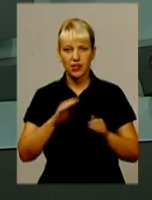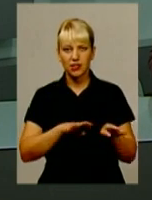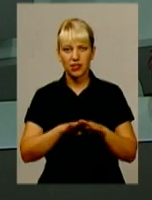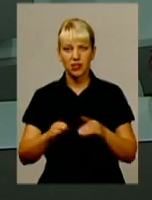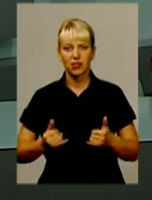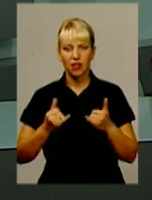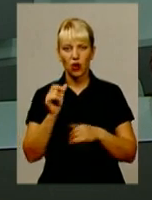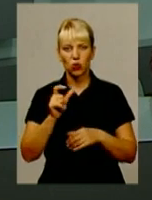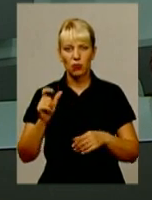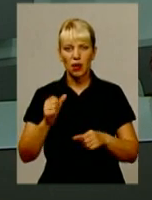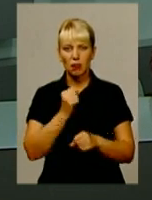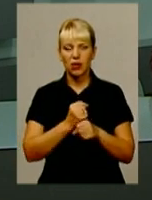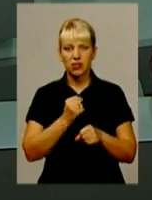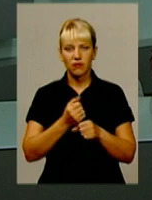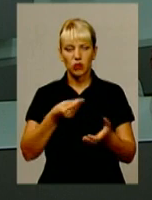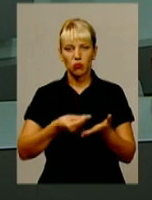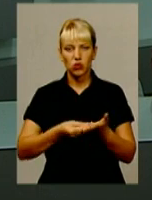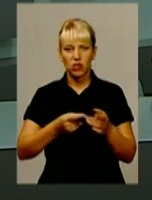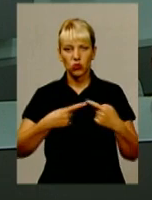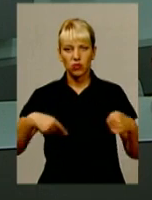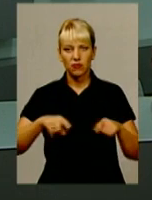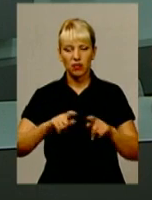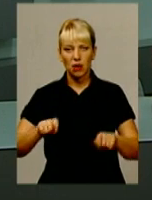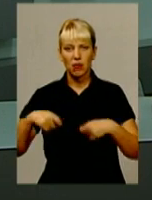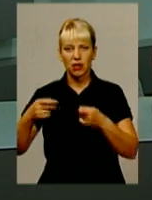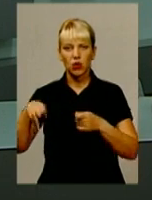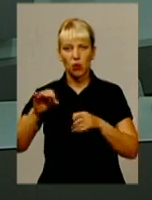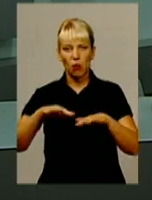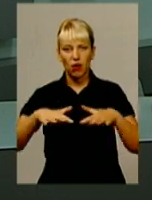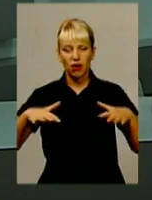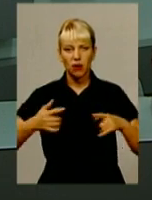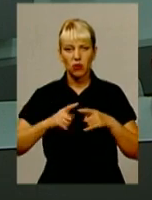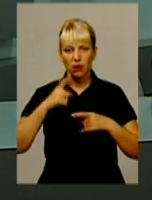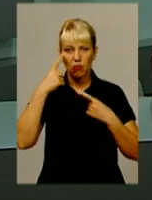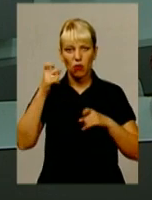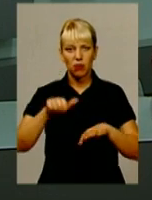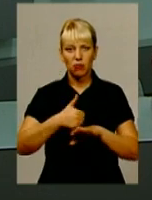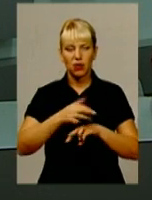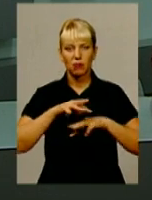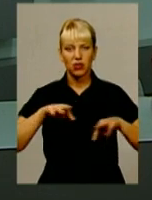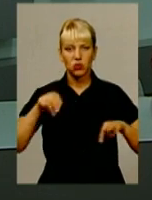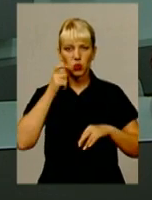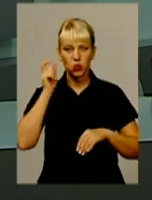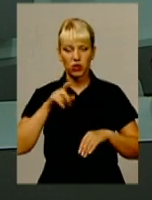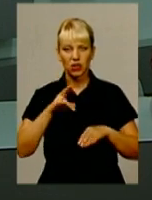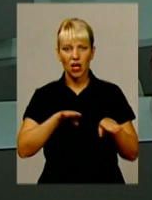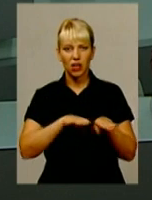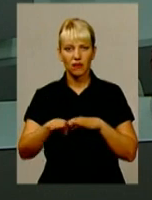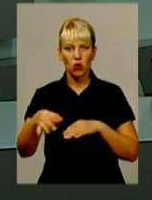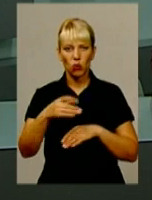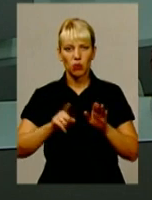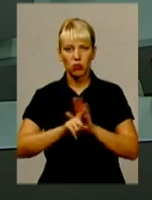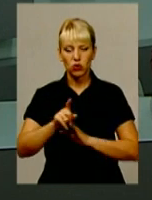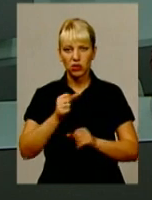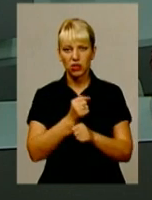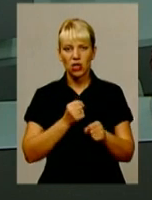громадян, зокрема працівників бюджетної сфери, передали до парламенту. Про це повідомив прем'єр-міністр України. А на рівні області вже почали